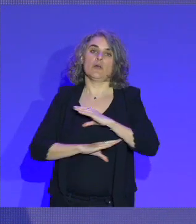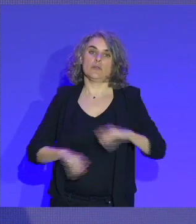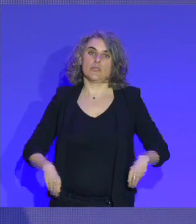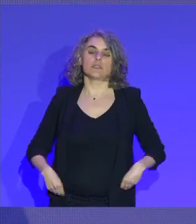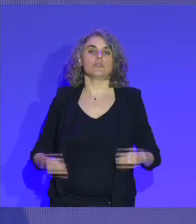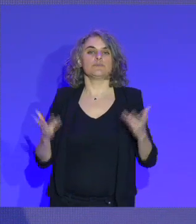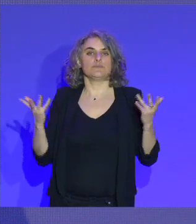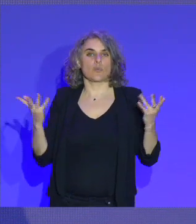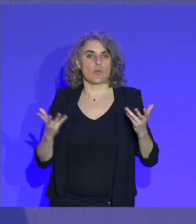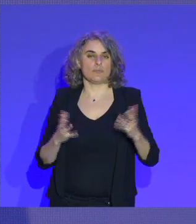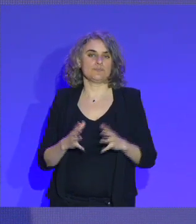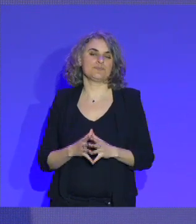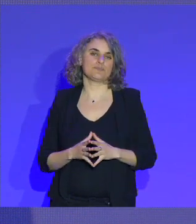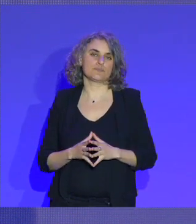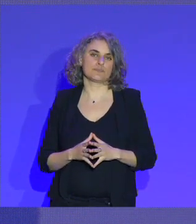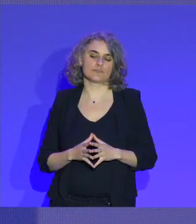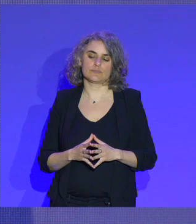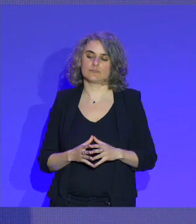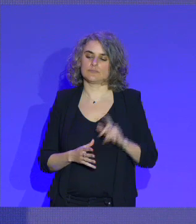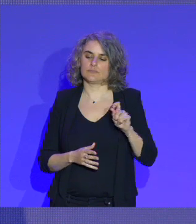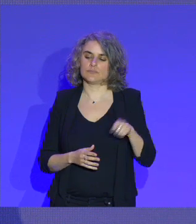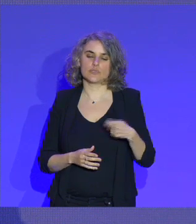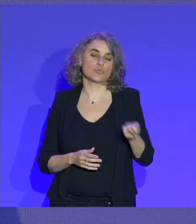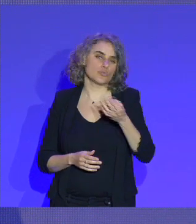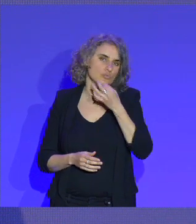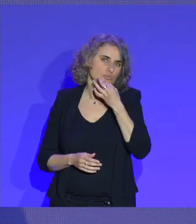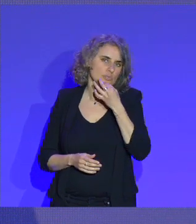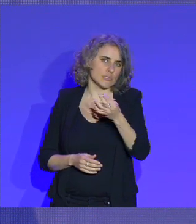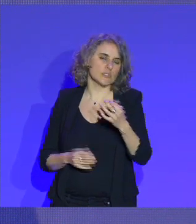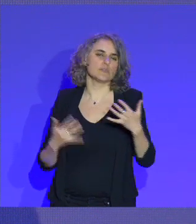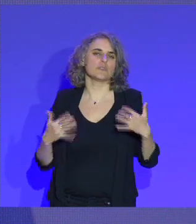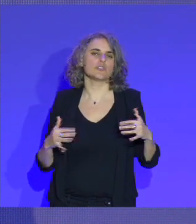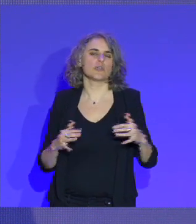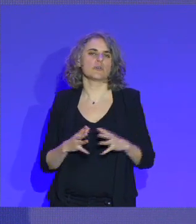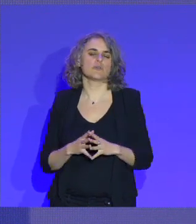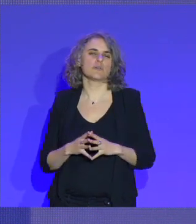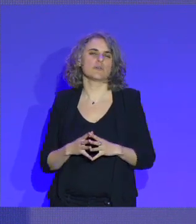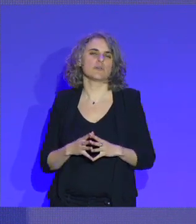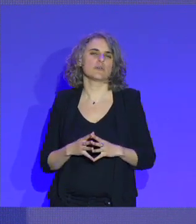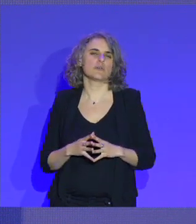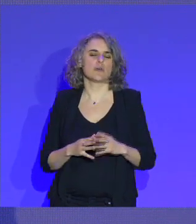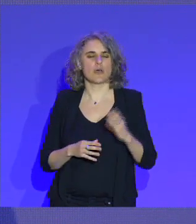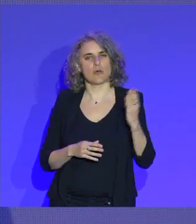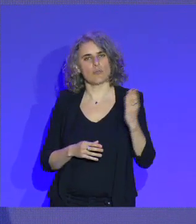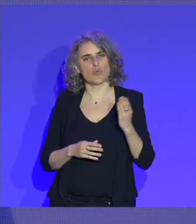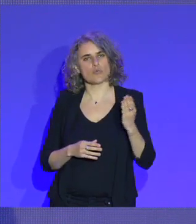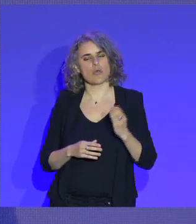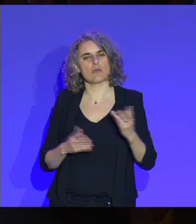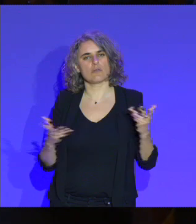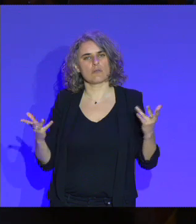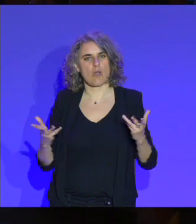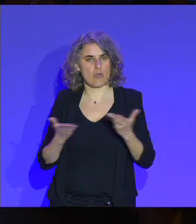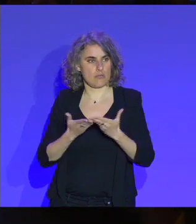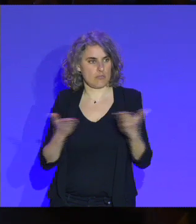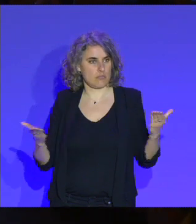Enfin, évidemment, je l'ai dit, on a besoin aussi de vous donner les capacités